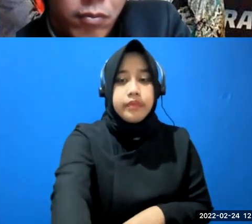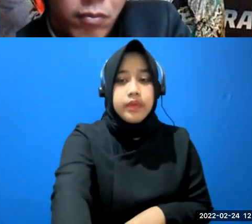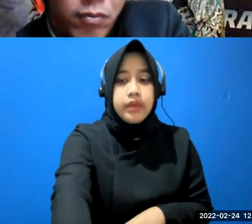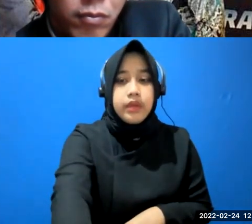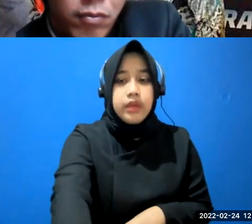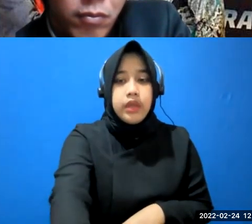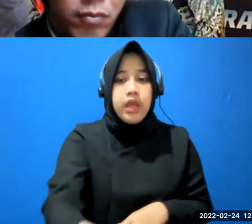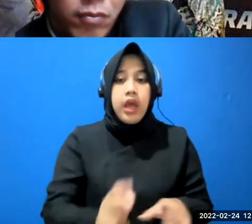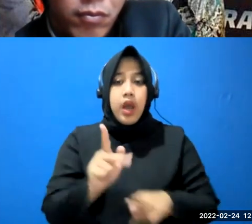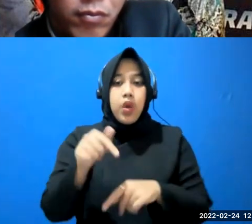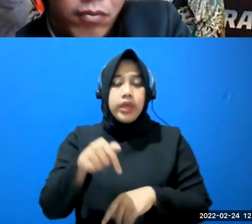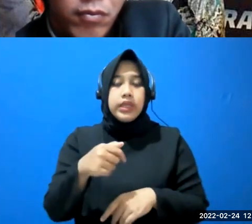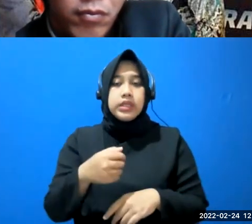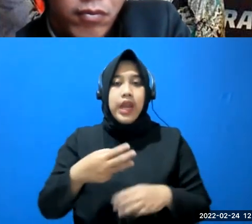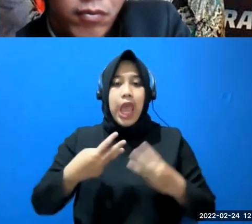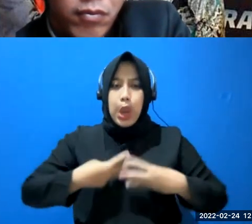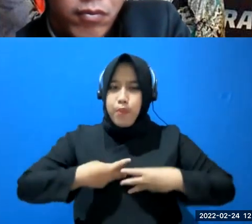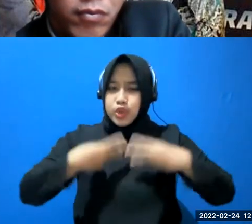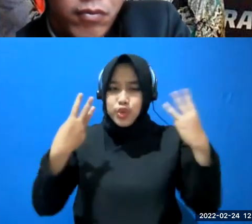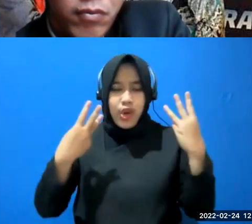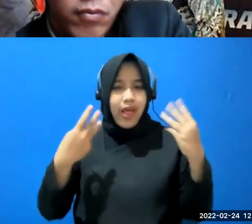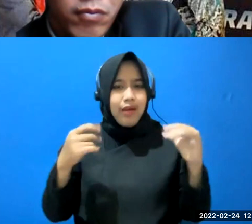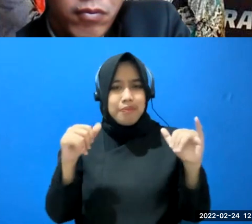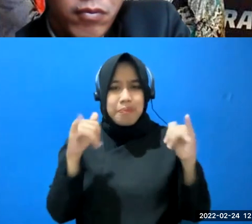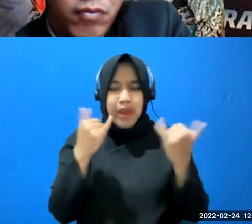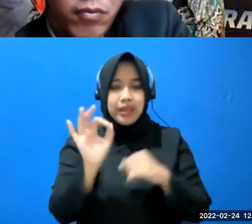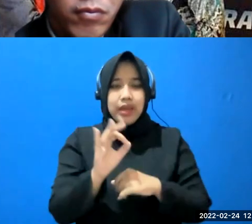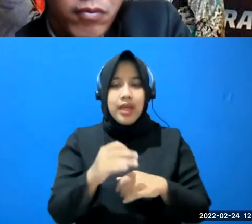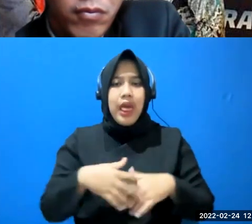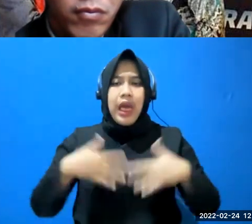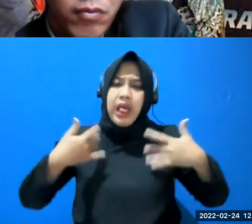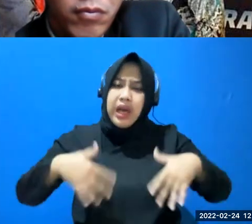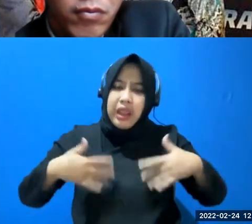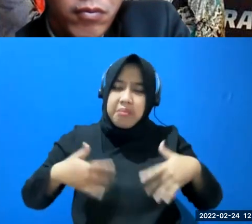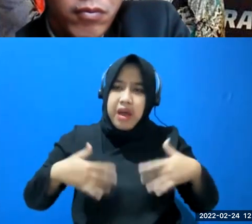secara emosional kita tidak main kelemahan dari